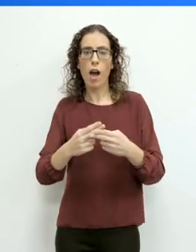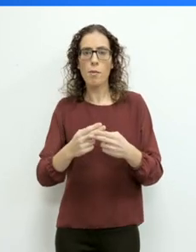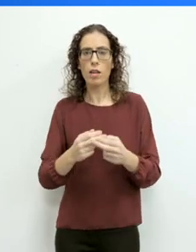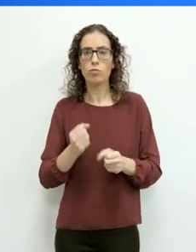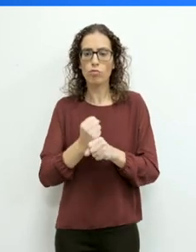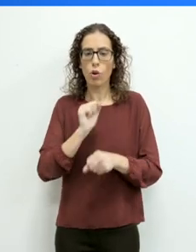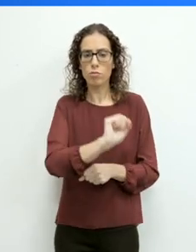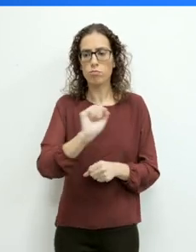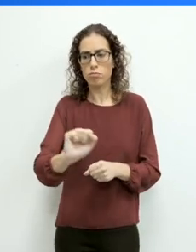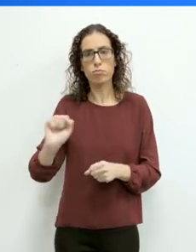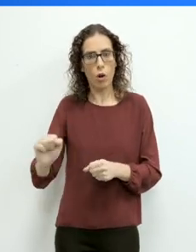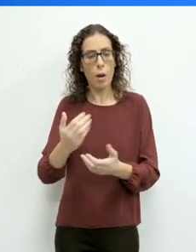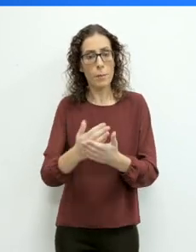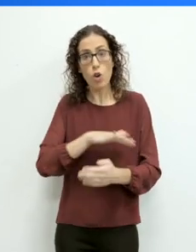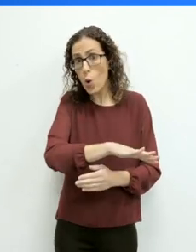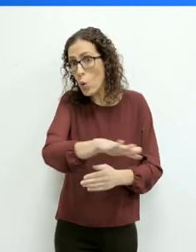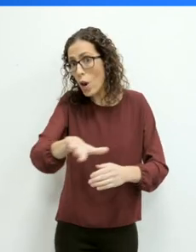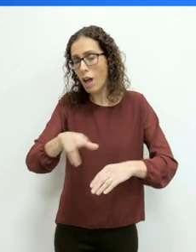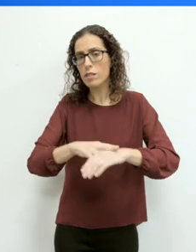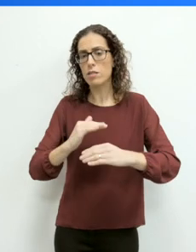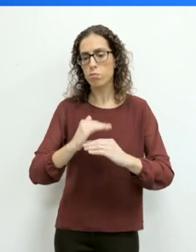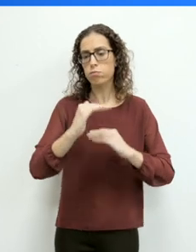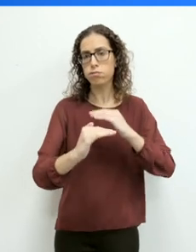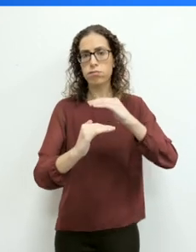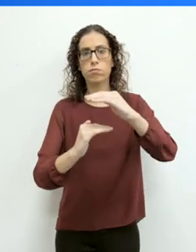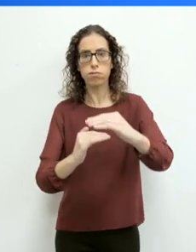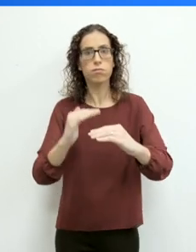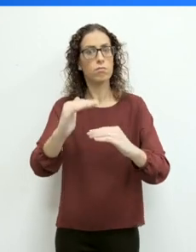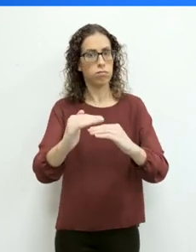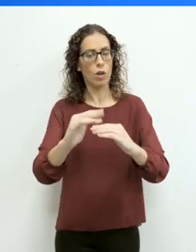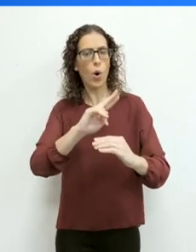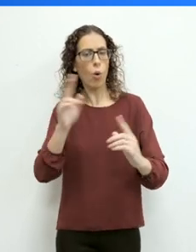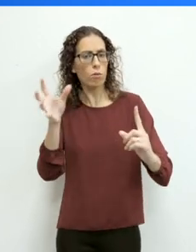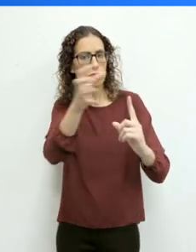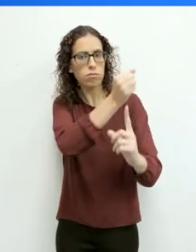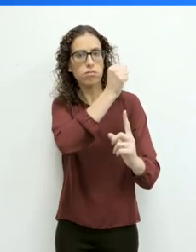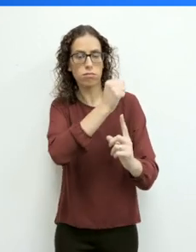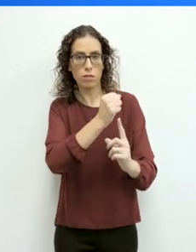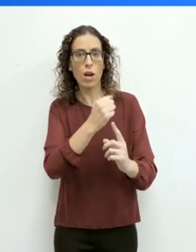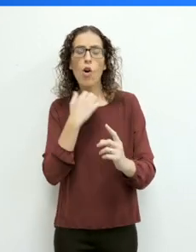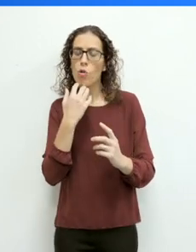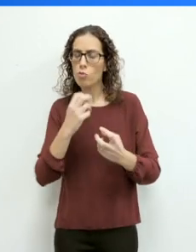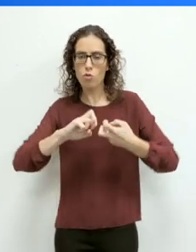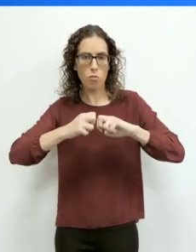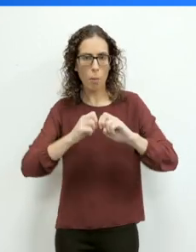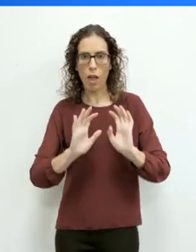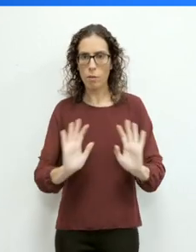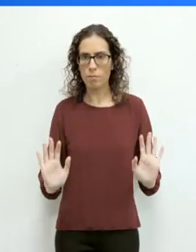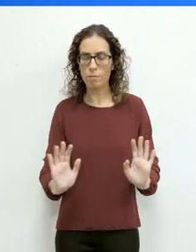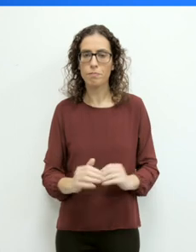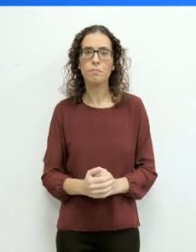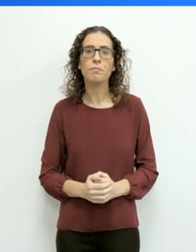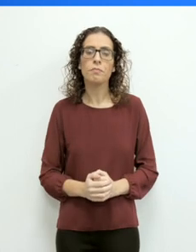naraw l-kulħat jista jimx l-quddim u kulħat jista jilħak l-migri tijaw min għajr di-fikulta.